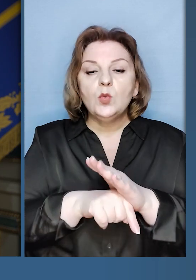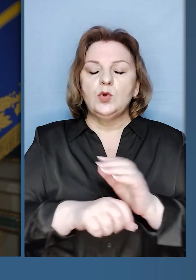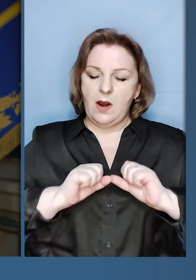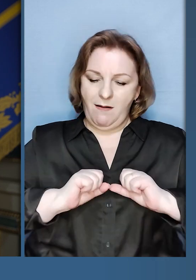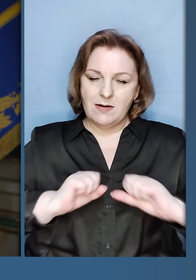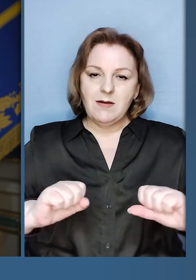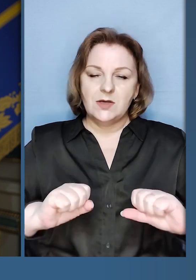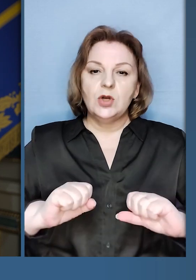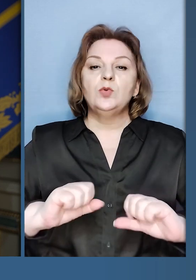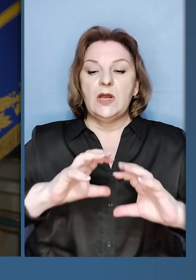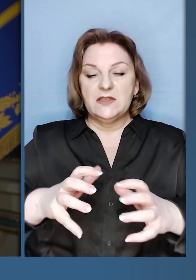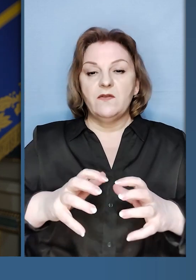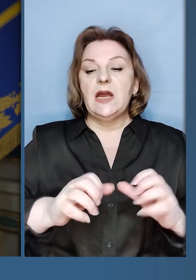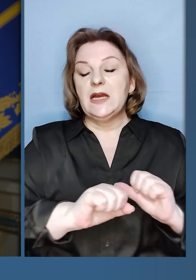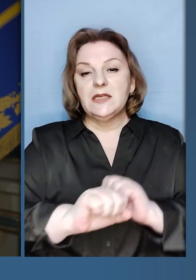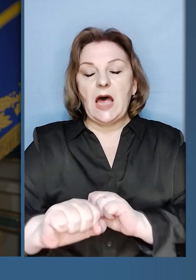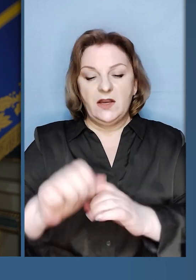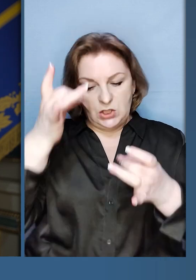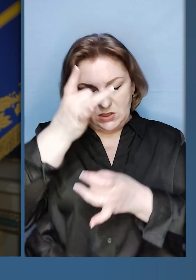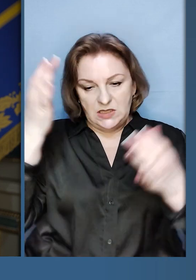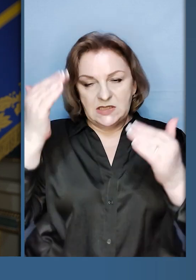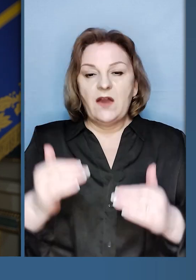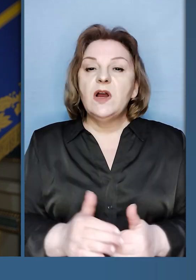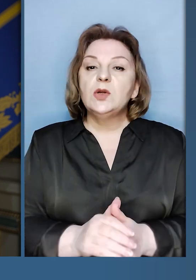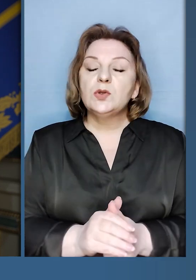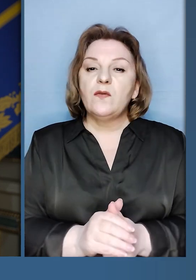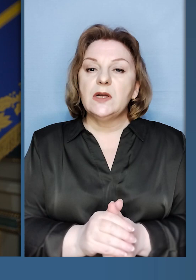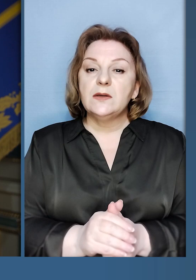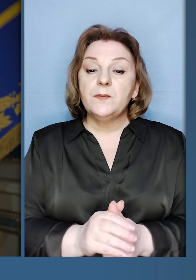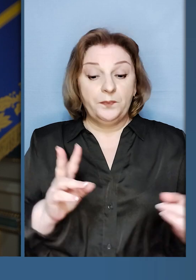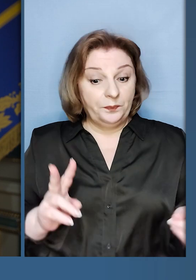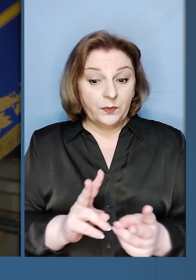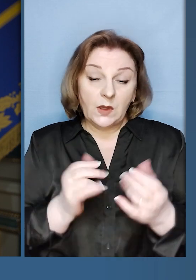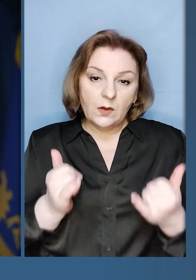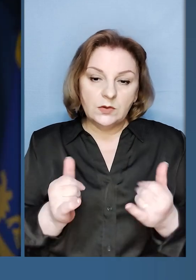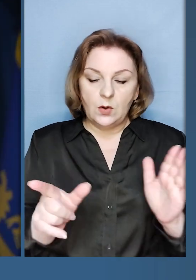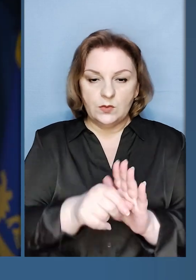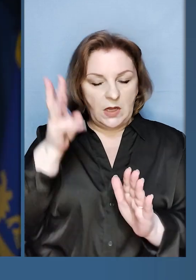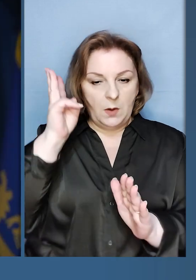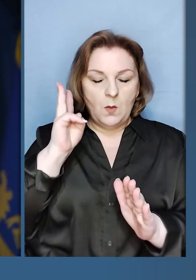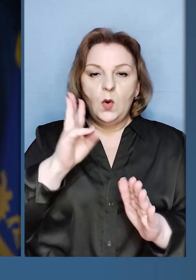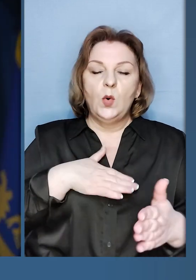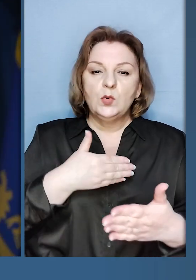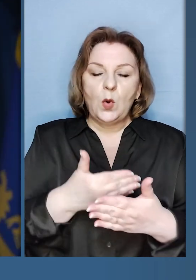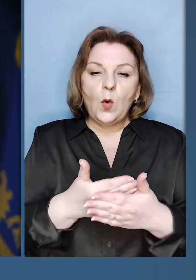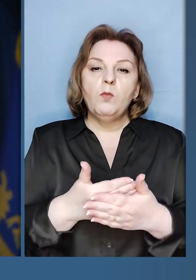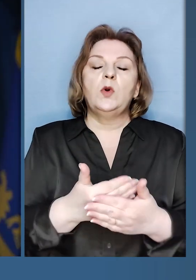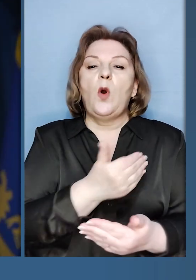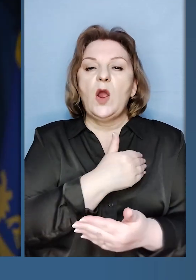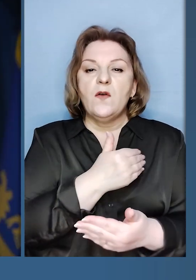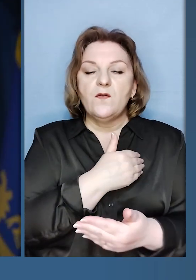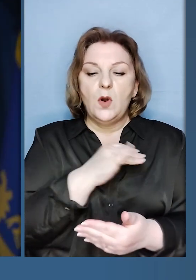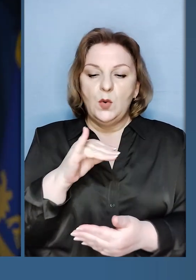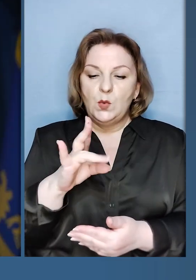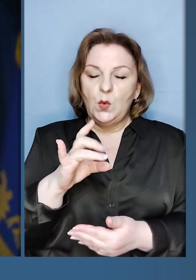означає, зокрема, рішучий – захищати цивілізованість. Зустрівся із послом доброї